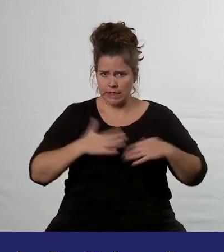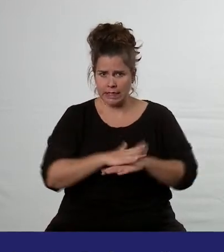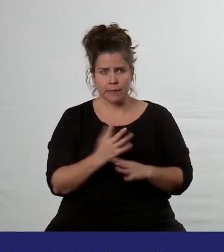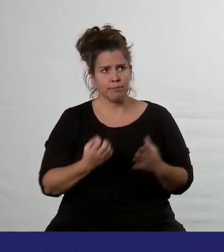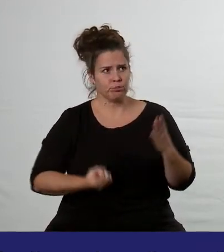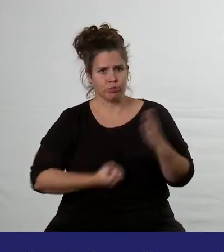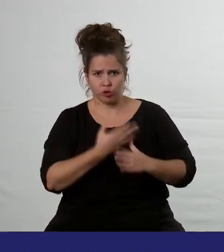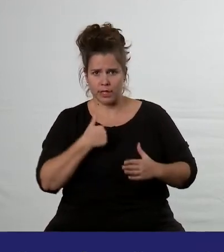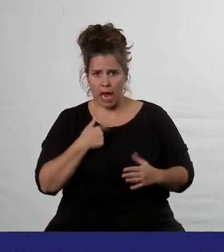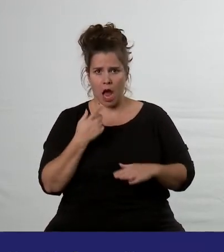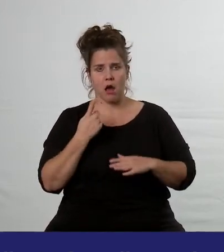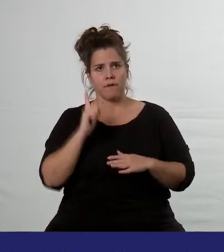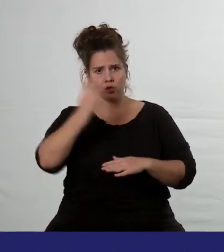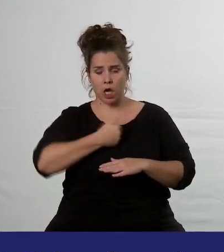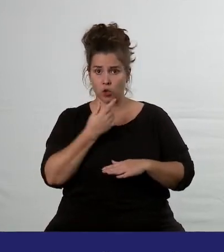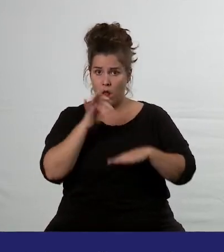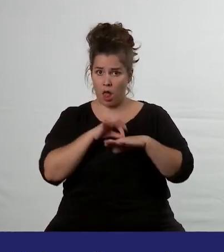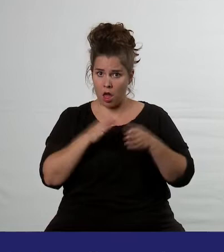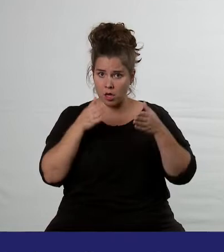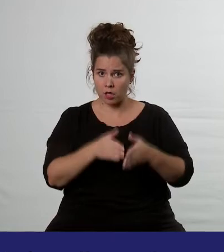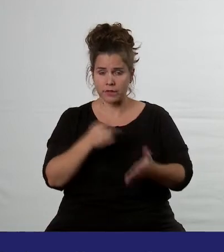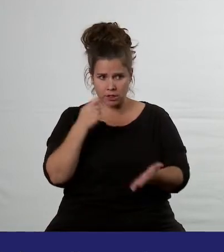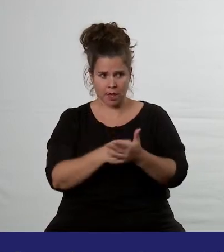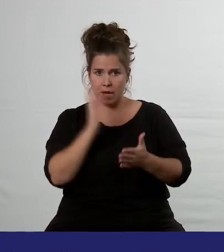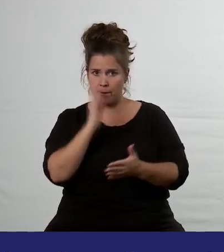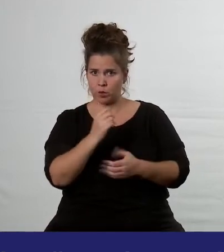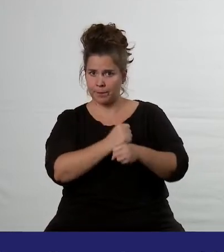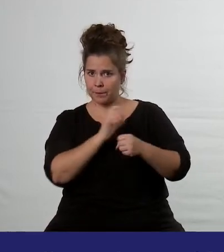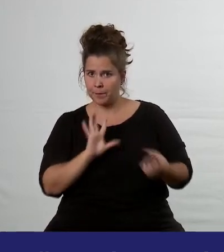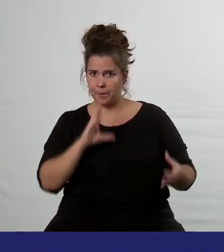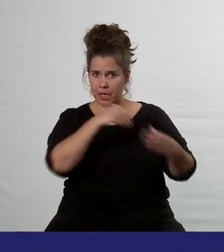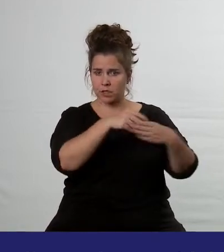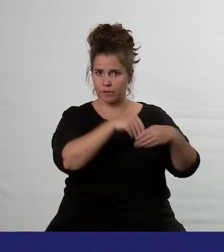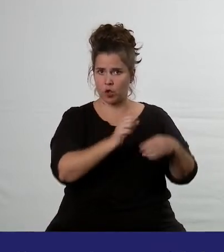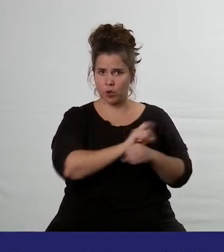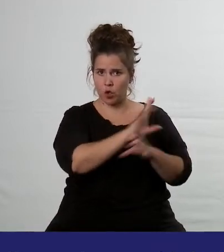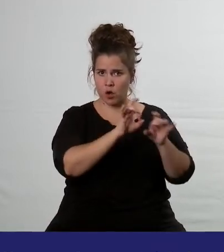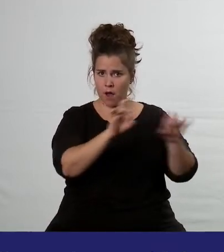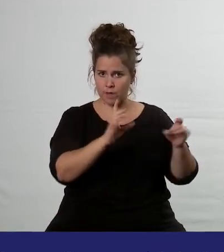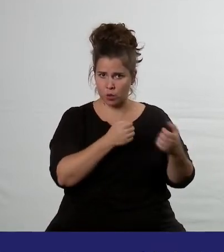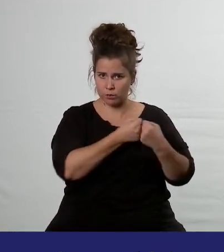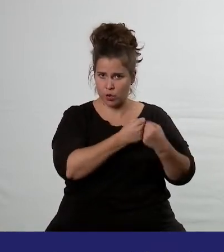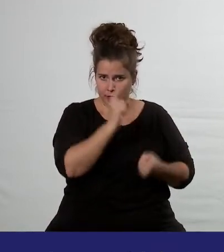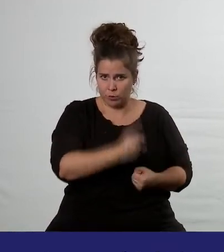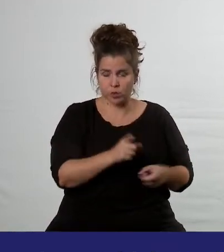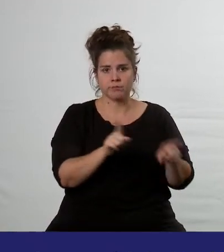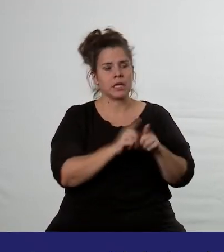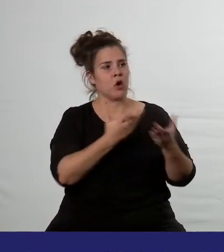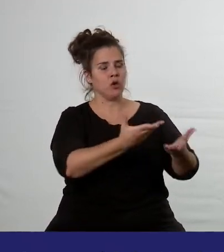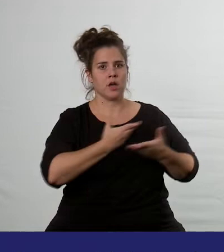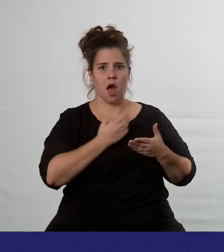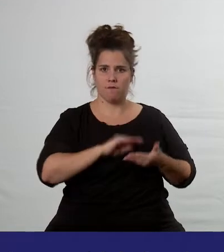samozřejmou věc, která mě ještě k tomu baví a dává mi prostor se učit nové věci a rozvíjet se.